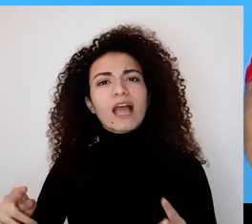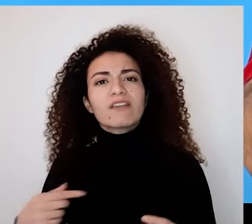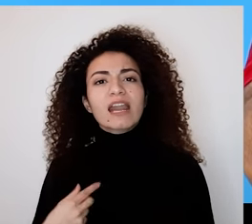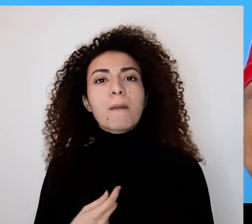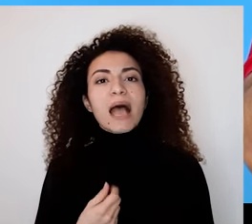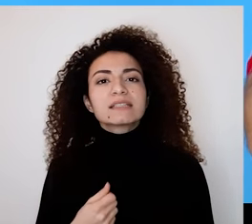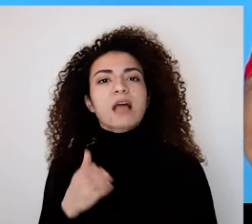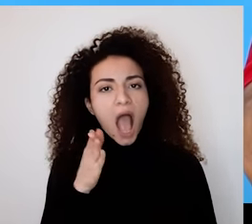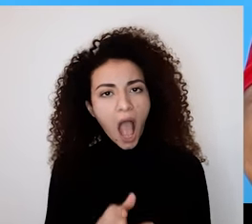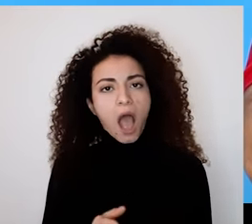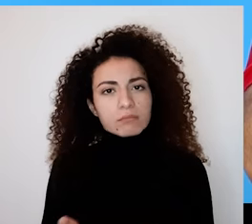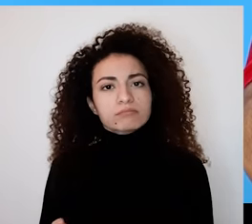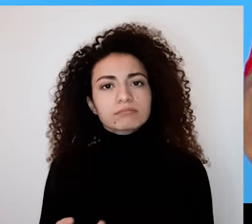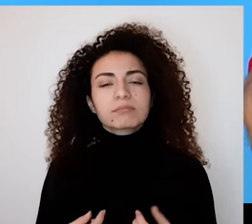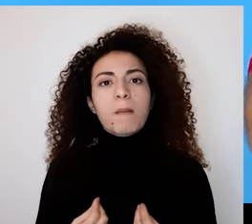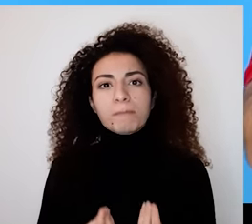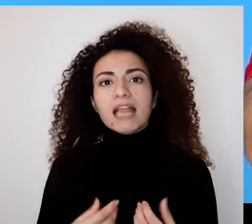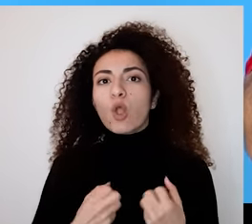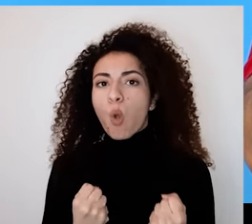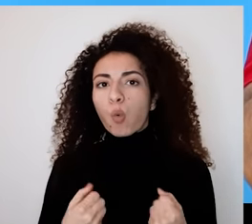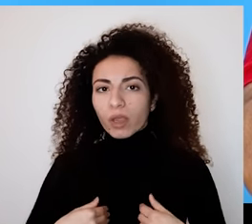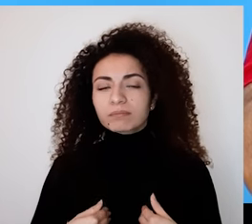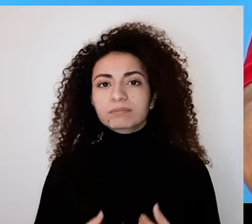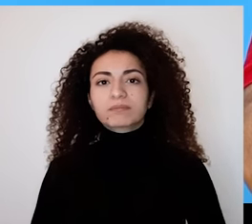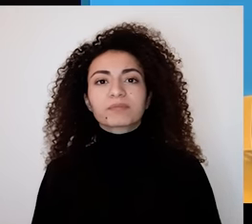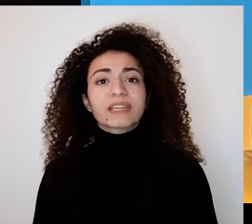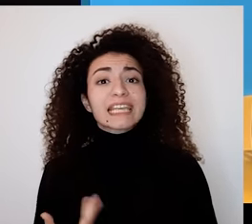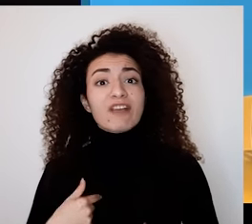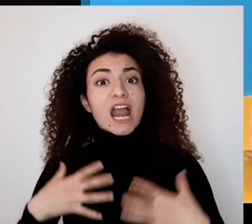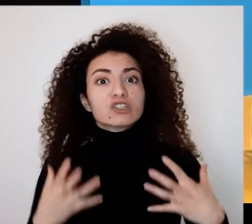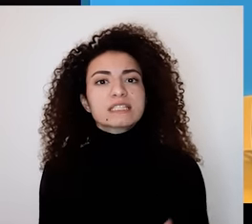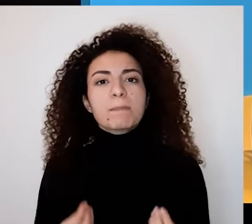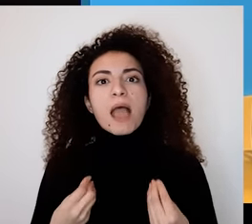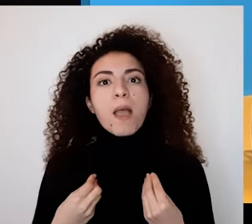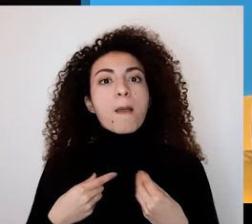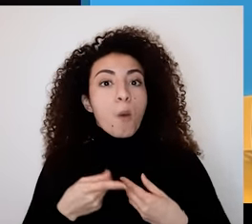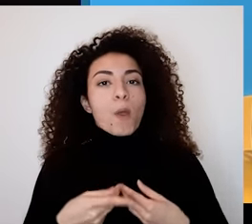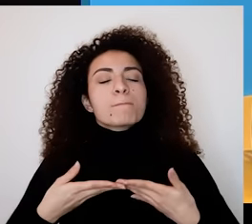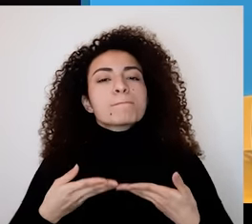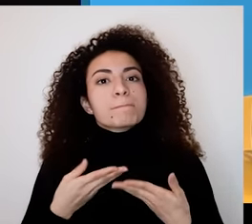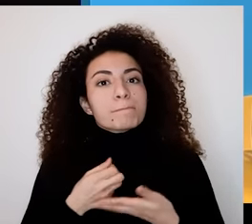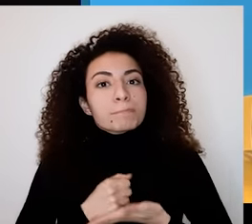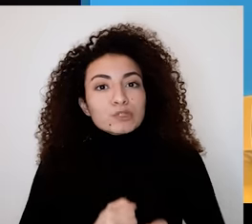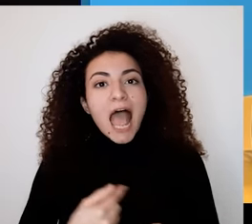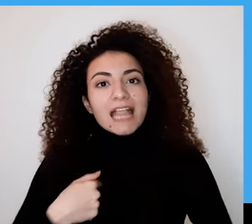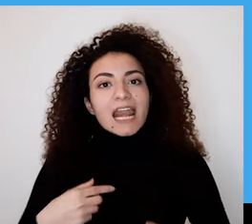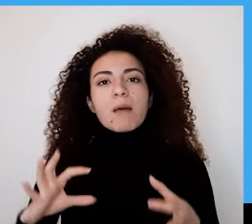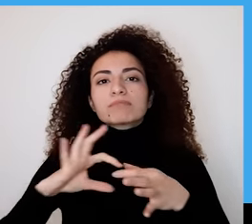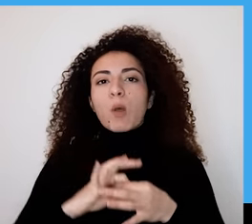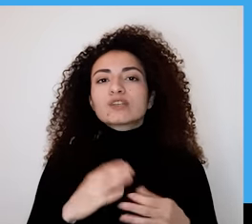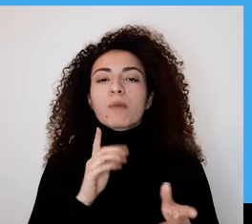جسدة بأنه يكون على صلة مع الآخرين ومع الأمور الجميلة بالحياة؟ خذ الوقت اللازم للتفكير جيداً بهالأسئلة